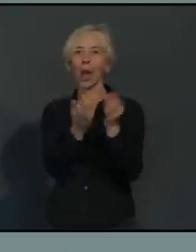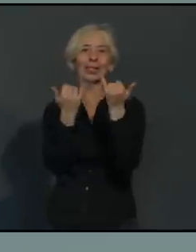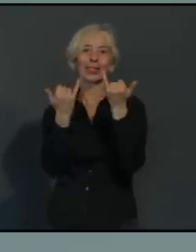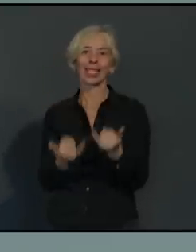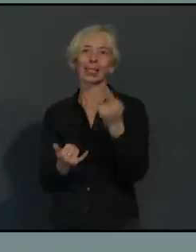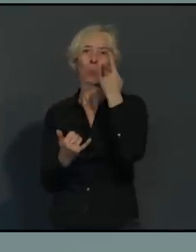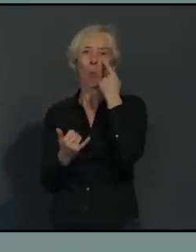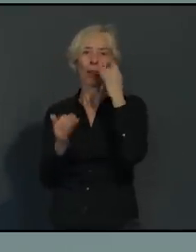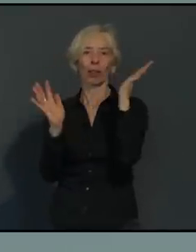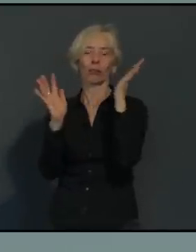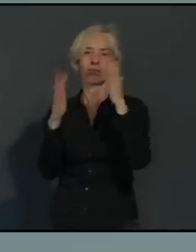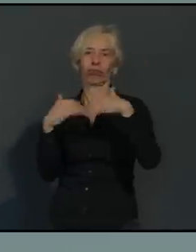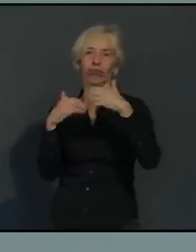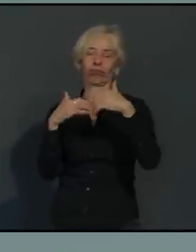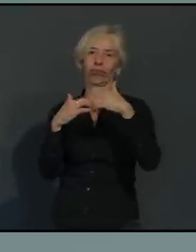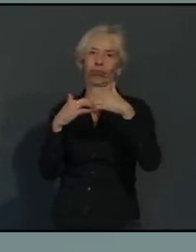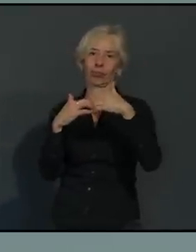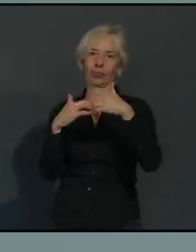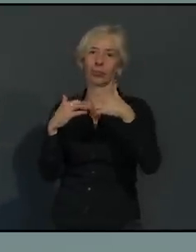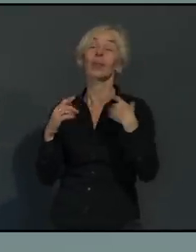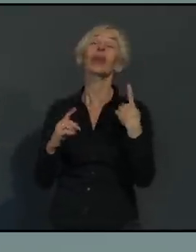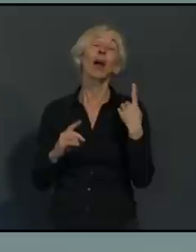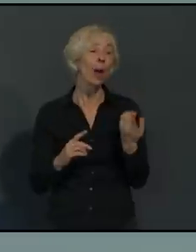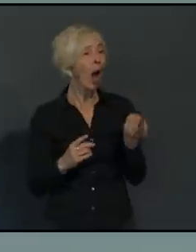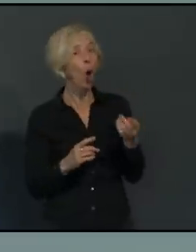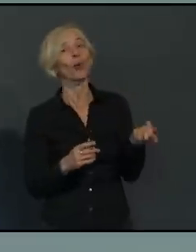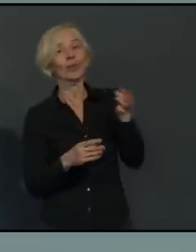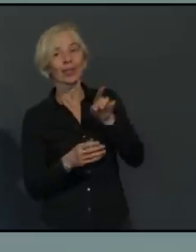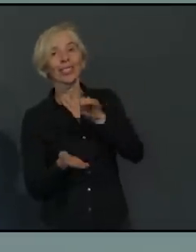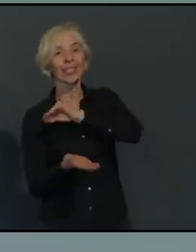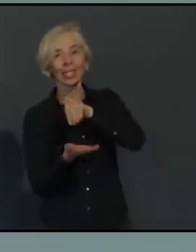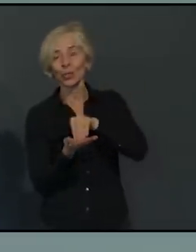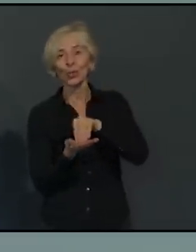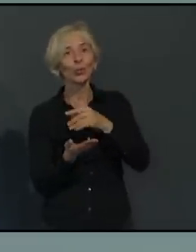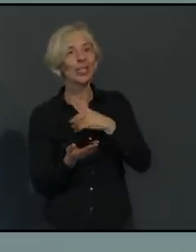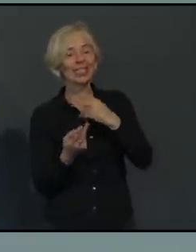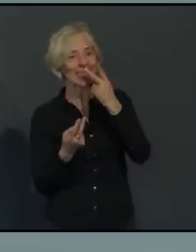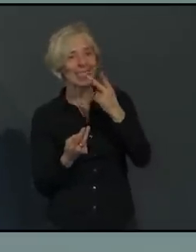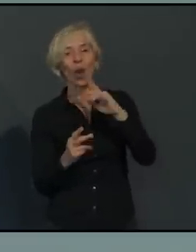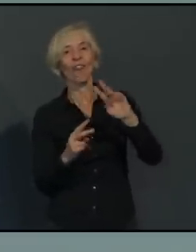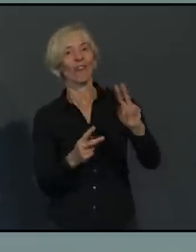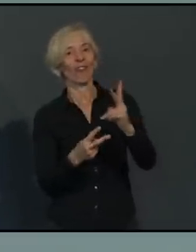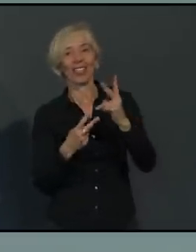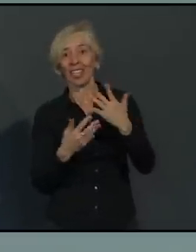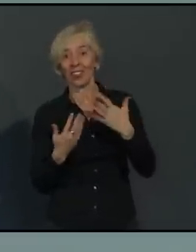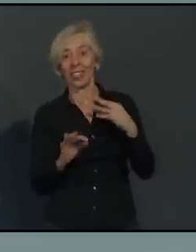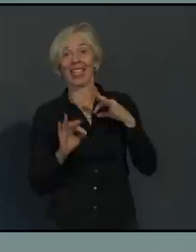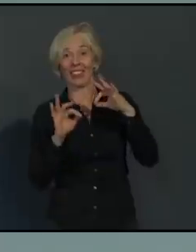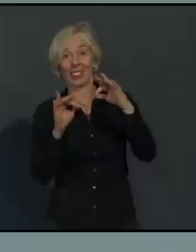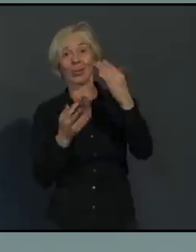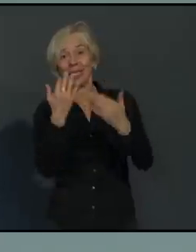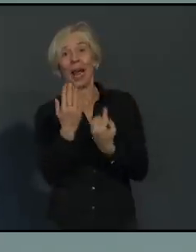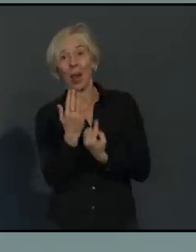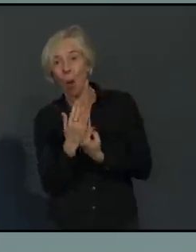Herzen in meiner Brust. Auf der einen Seite die Infektionsraten und die Entlastung des Gesundheitssystems